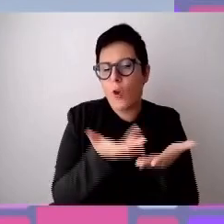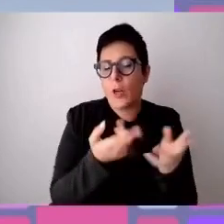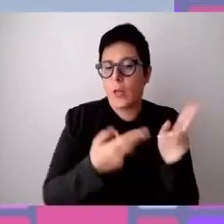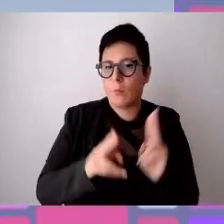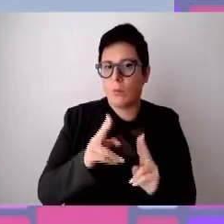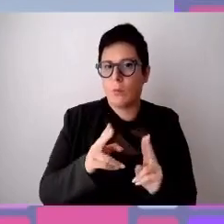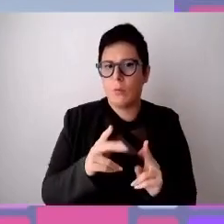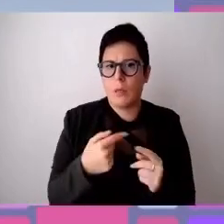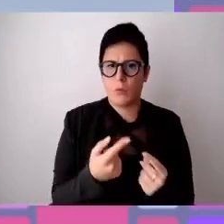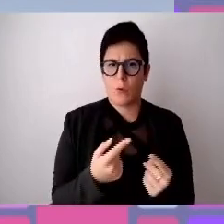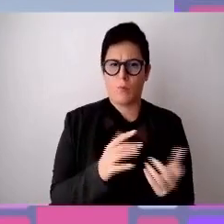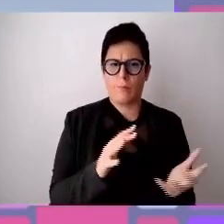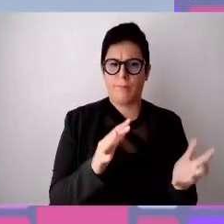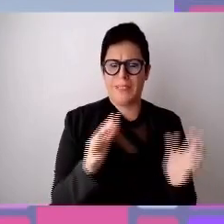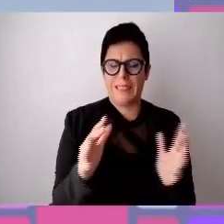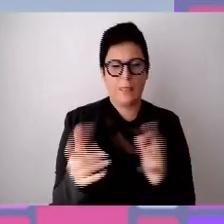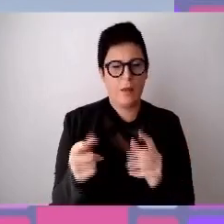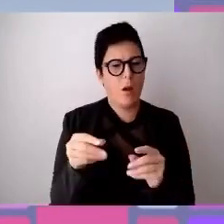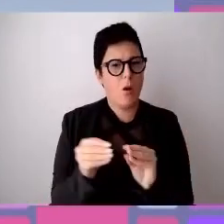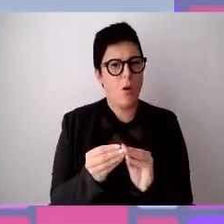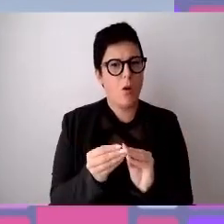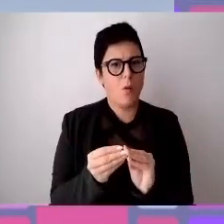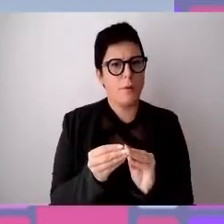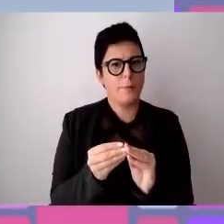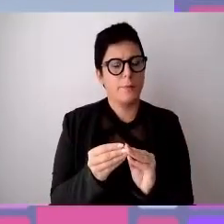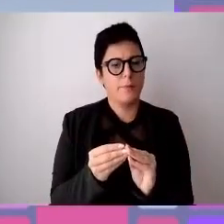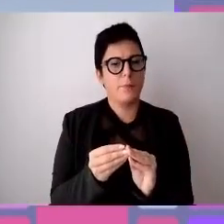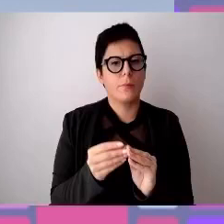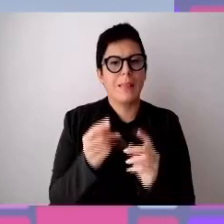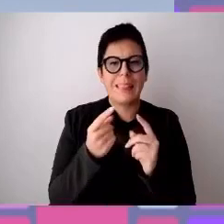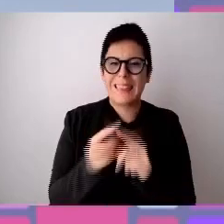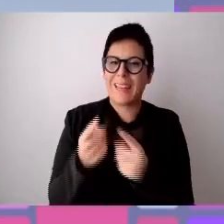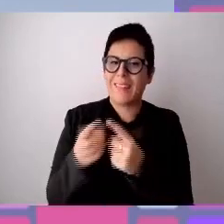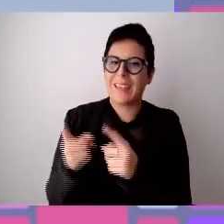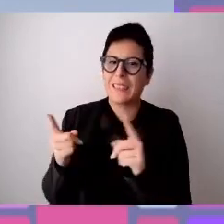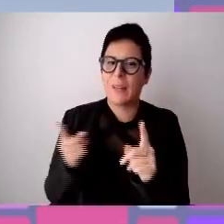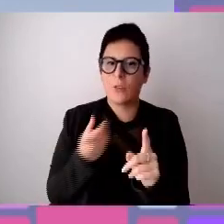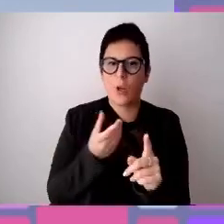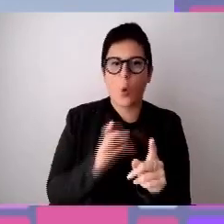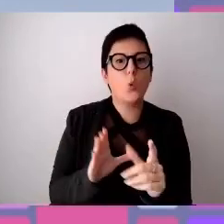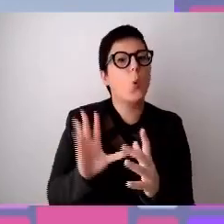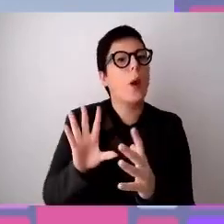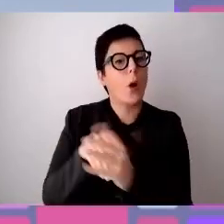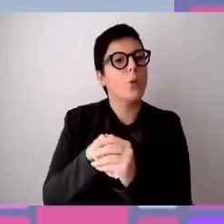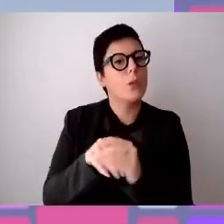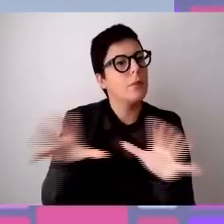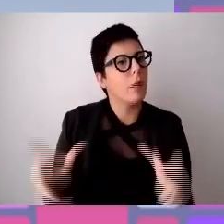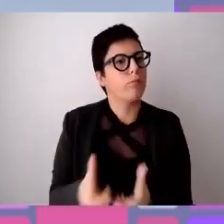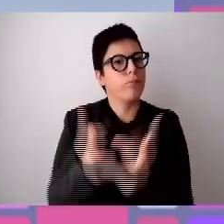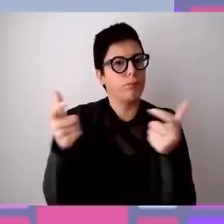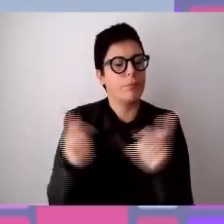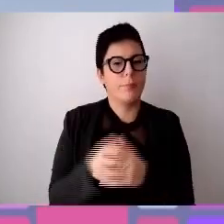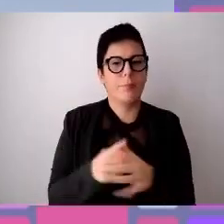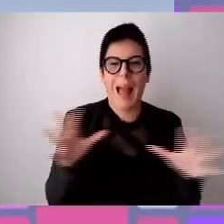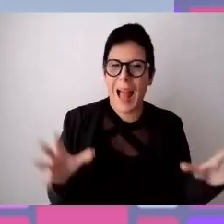paradigma è stato ulteriormente rinforzato con un innalzamento, una diversificazione della cultura inclusiva, perché molte aziende, da che